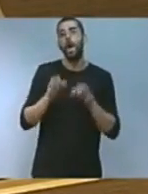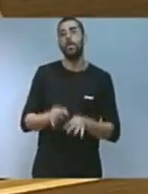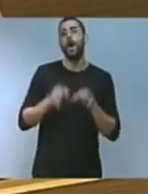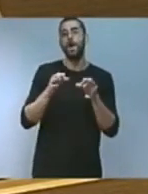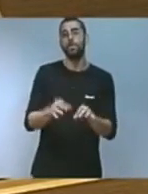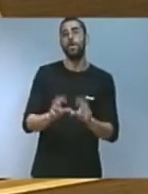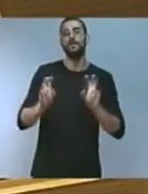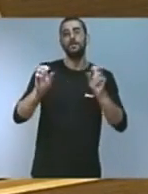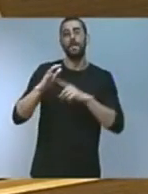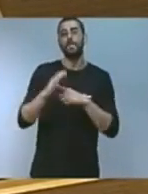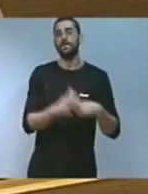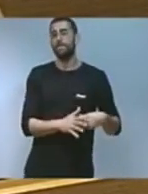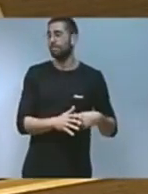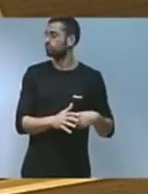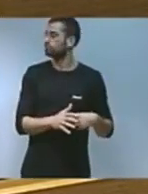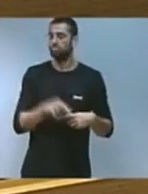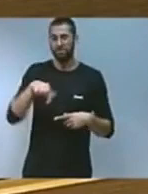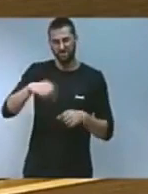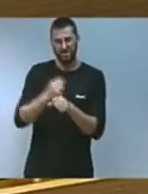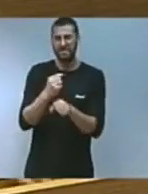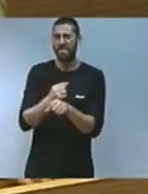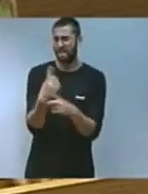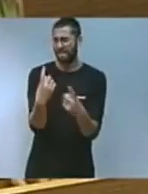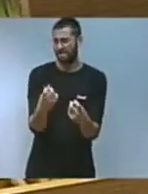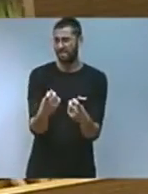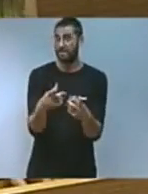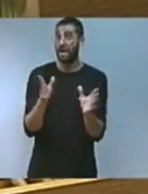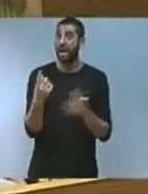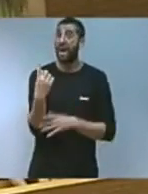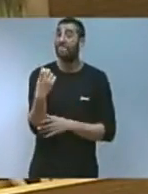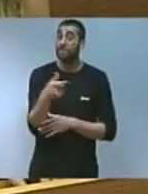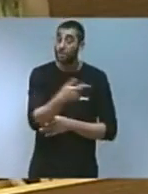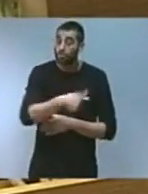molta feina per fer i es necessita com a aliats necessaris